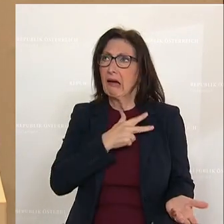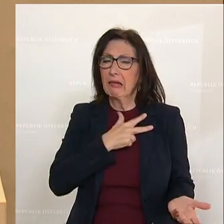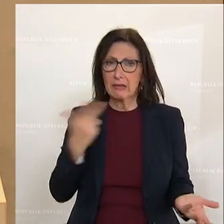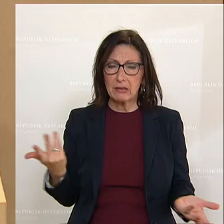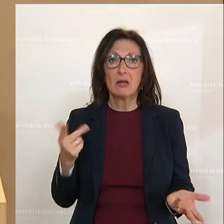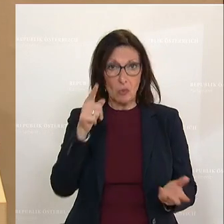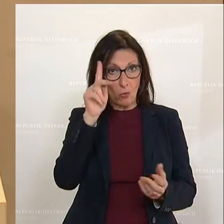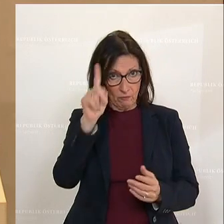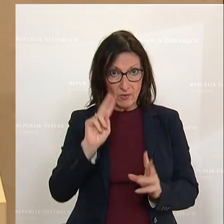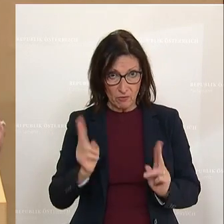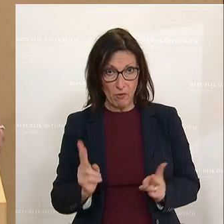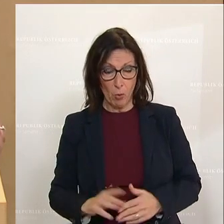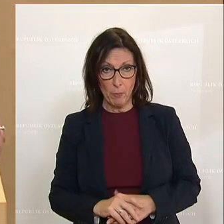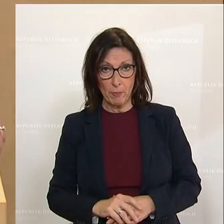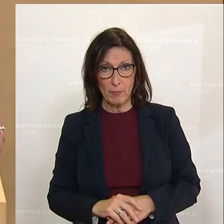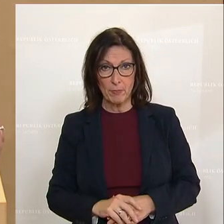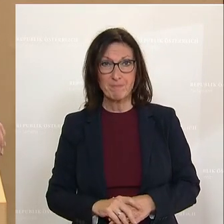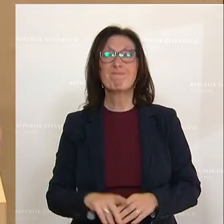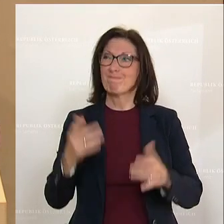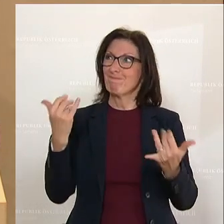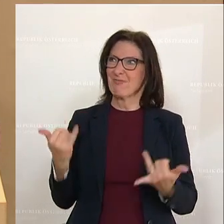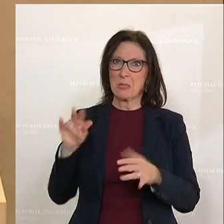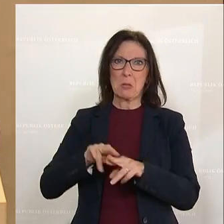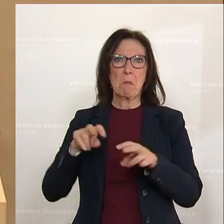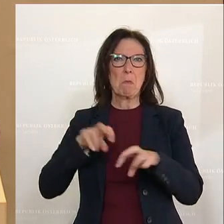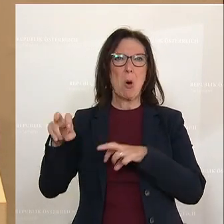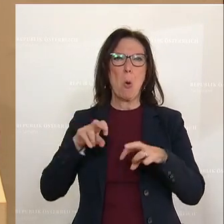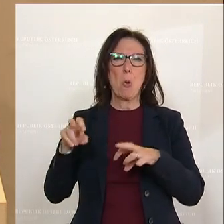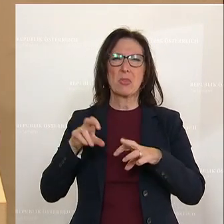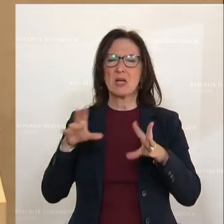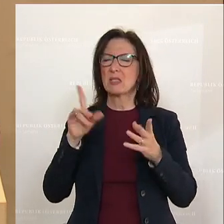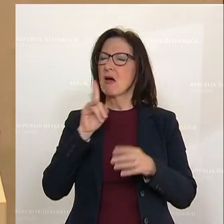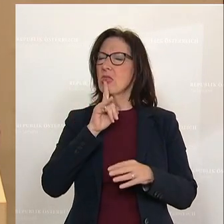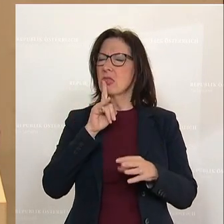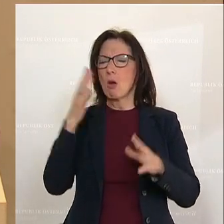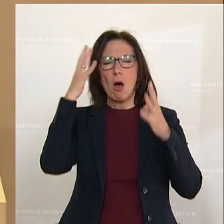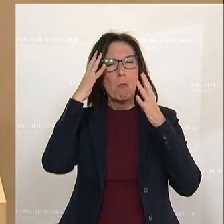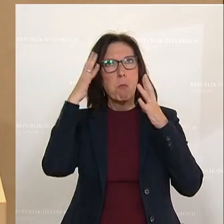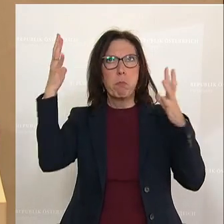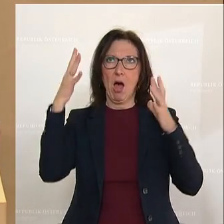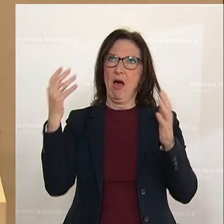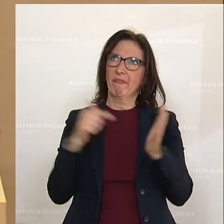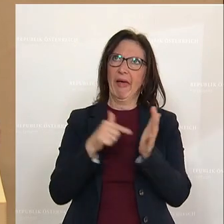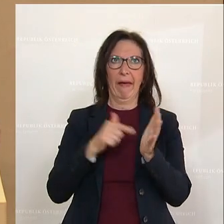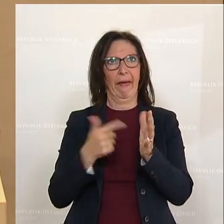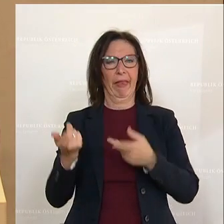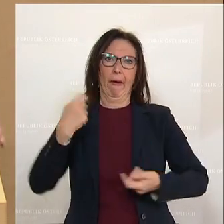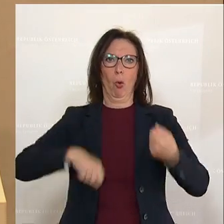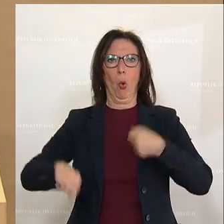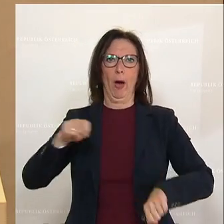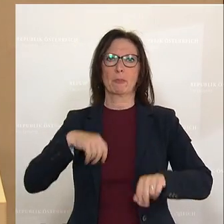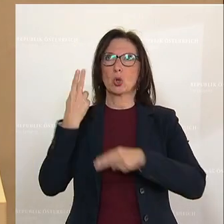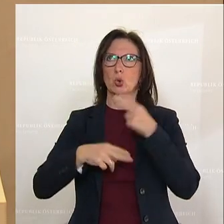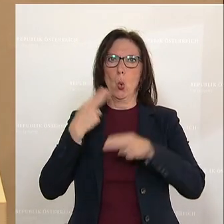und Herren? Weil eben diese Bundesregierung damit beschäftigt ist, Korruptionsermittlungen abzuwehren.